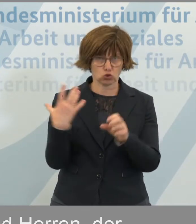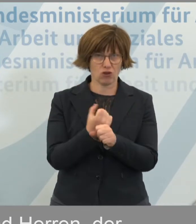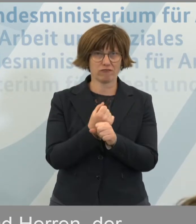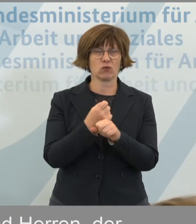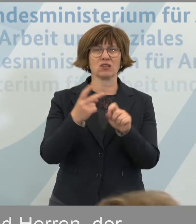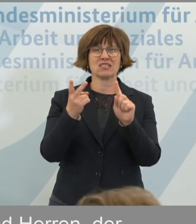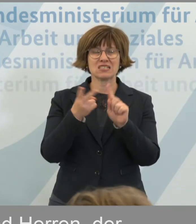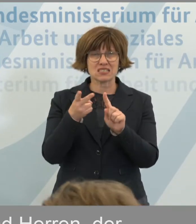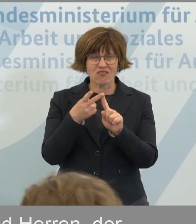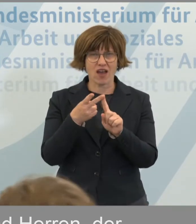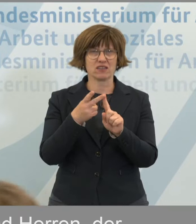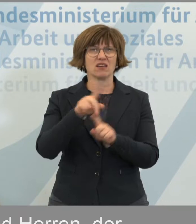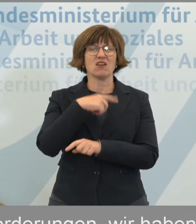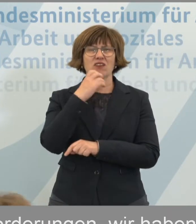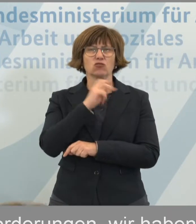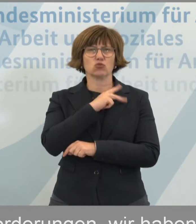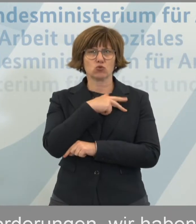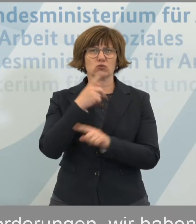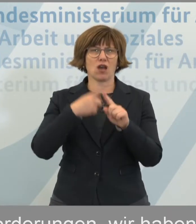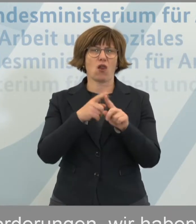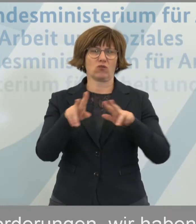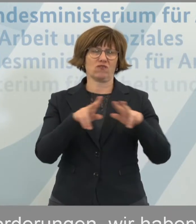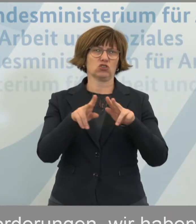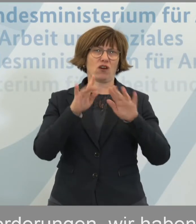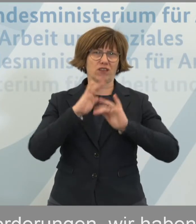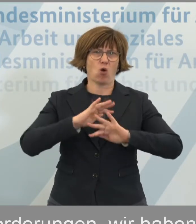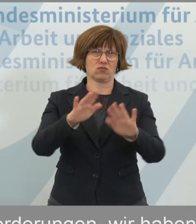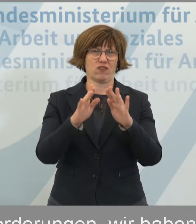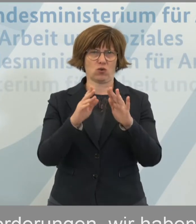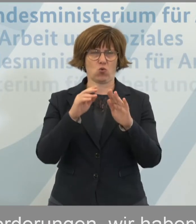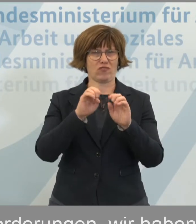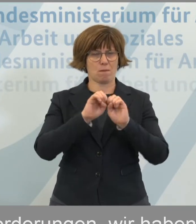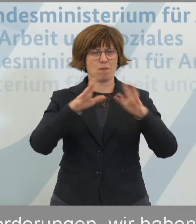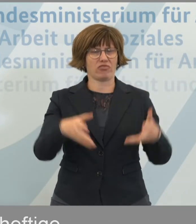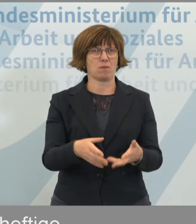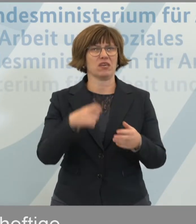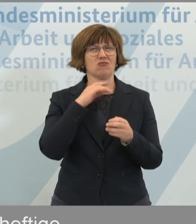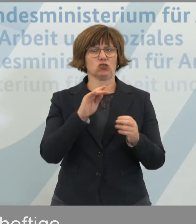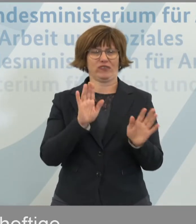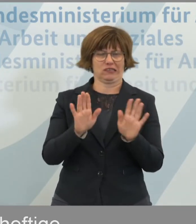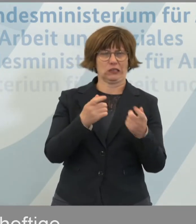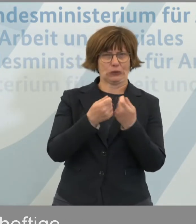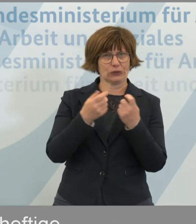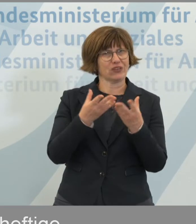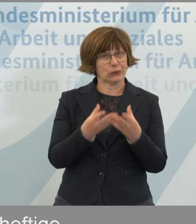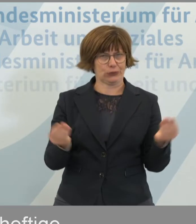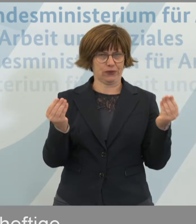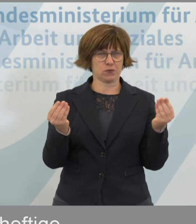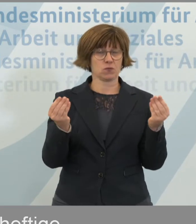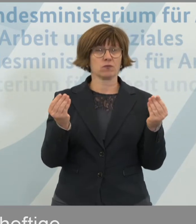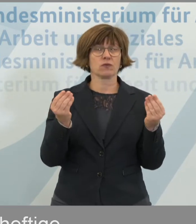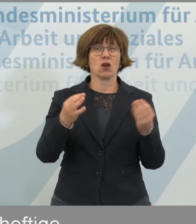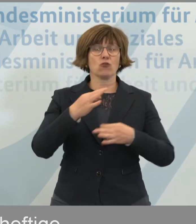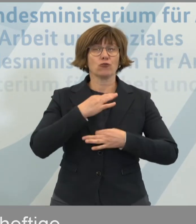Und zweitens, wir wollen die sozialen und wirtschaftlichen Auswirkungen dieser Pandemie abfedern. Dabei